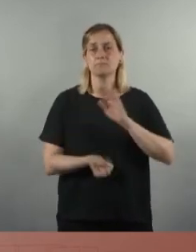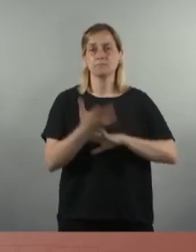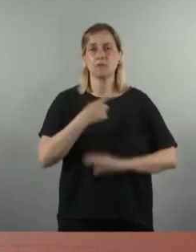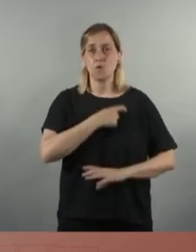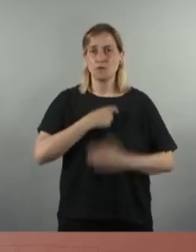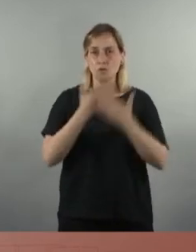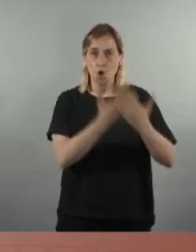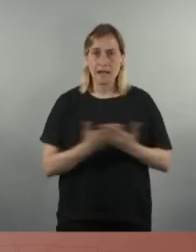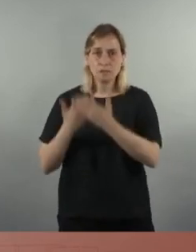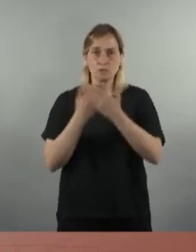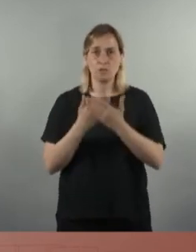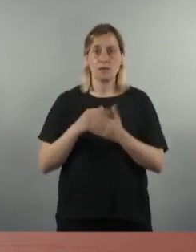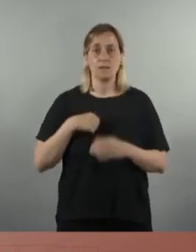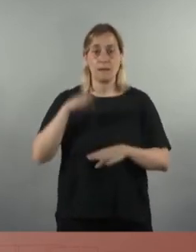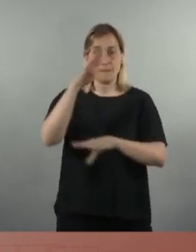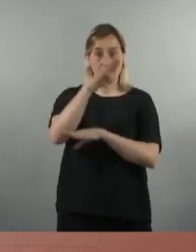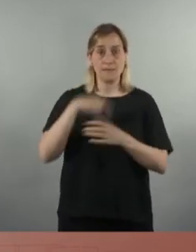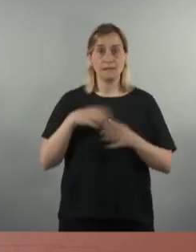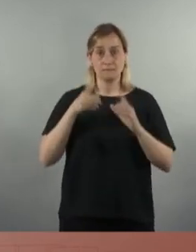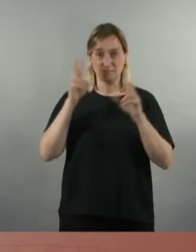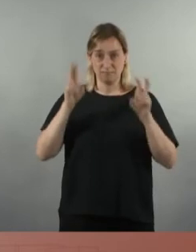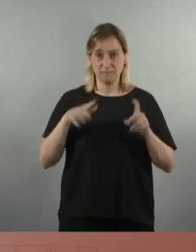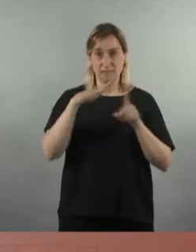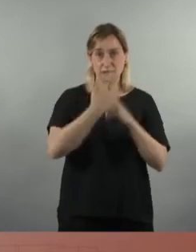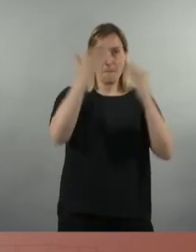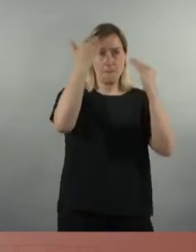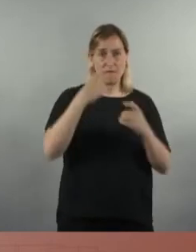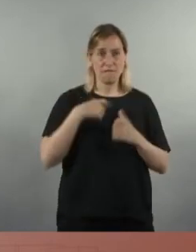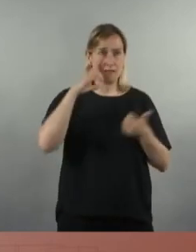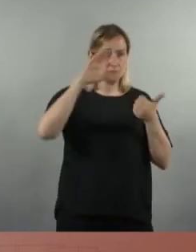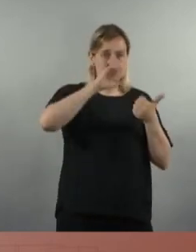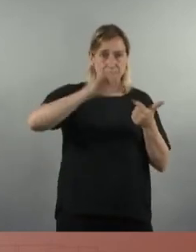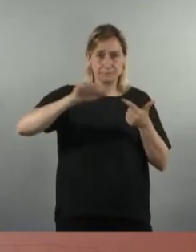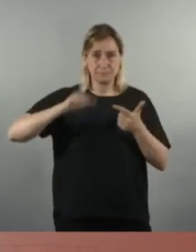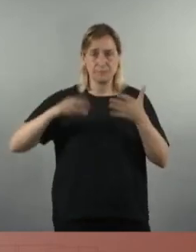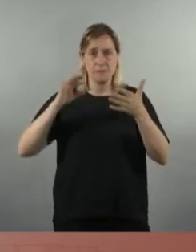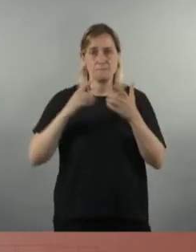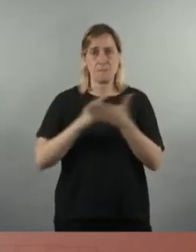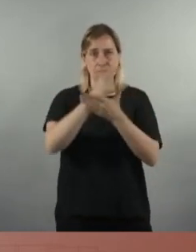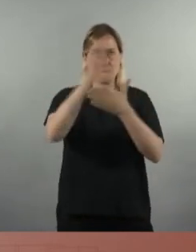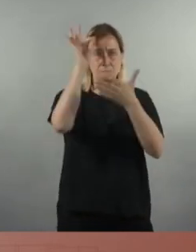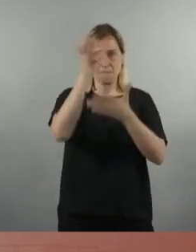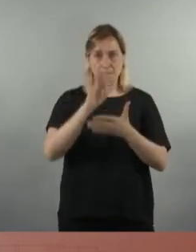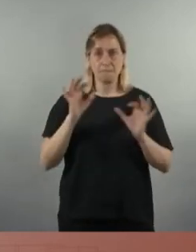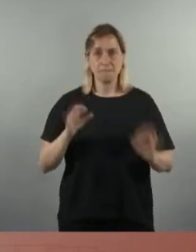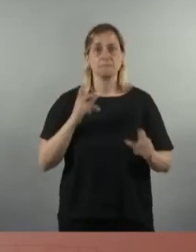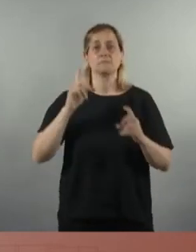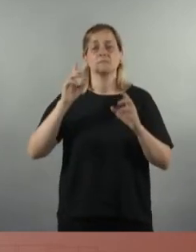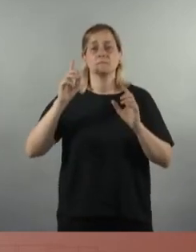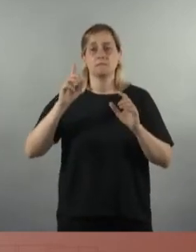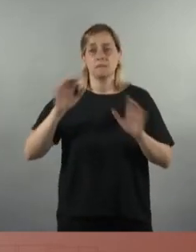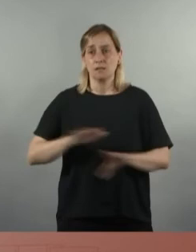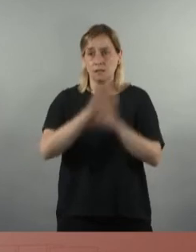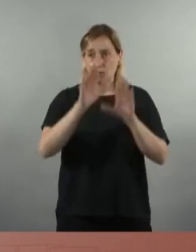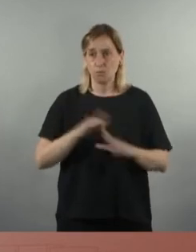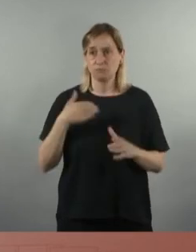Parlament de Catalunya on mapegi tots aquests immobles i en última instància el que farem també i